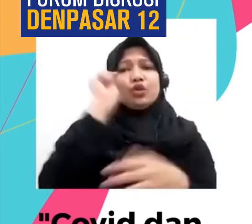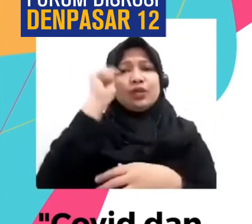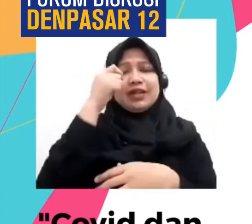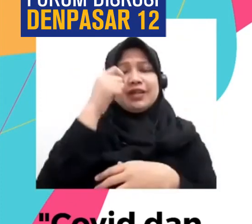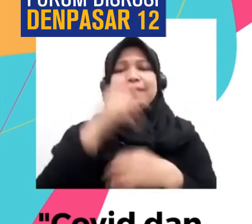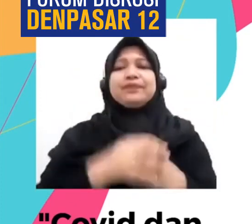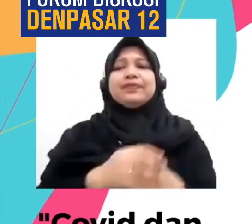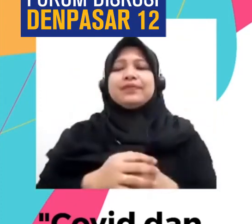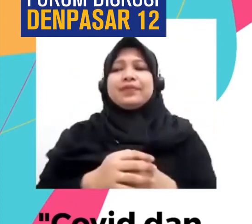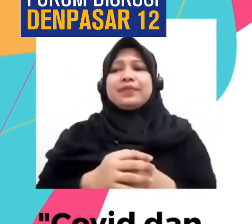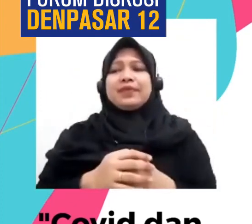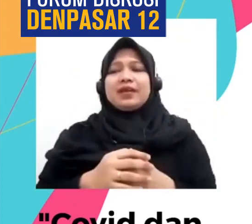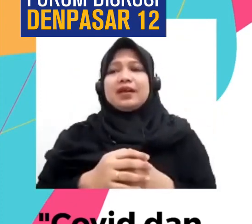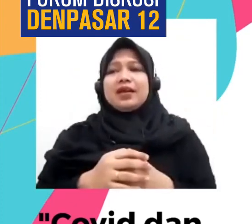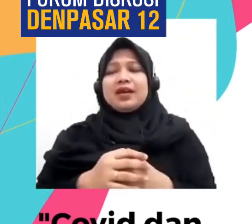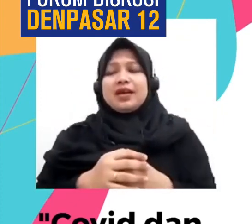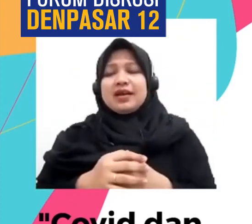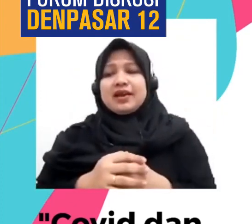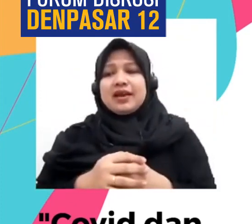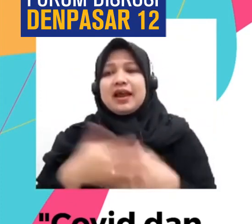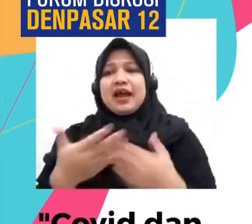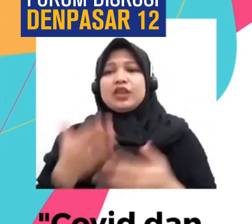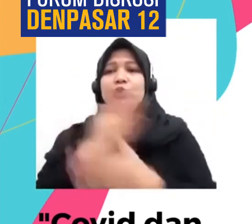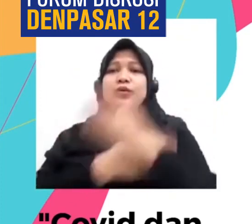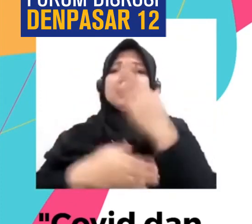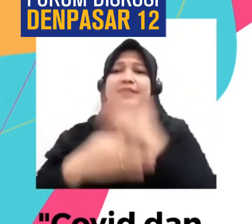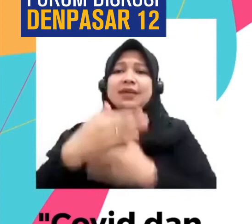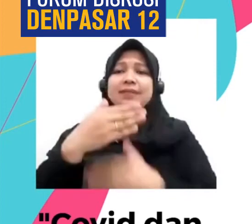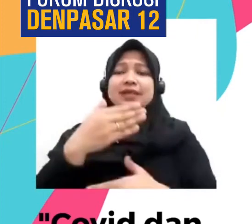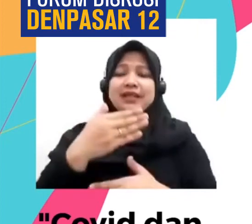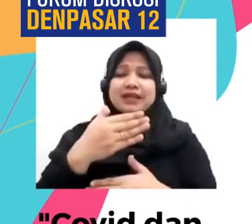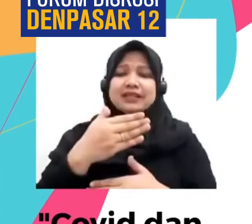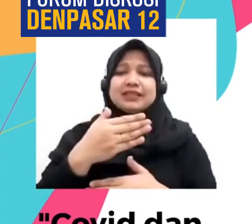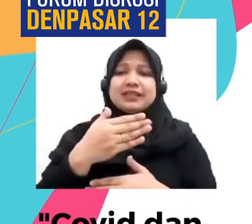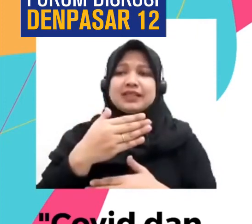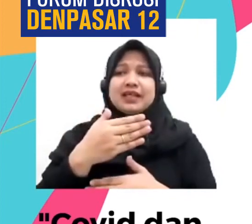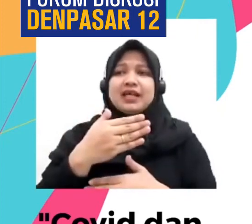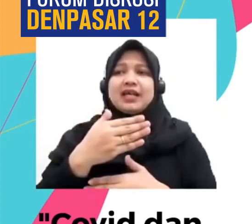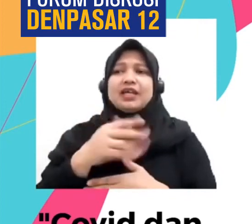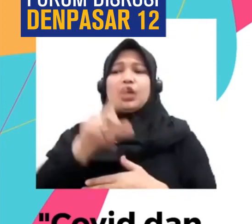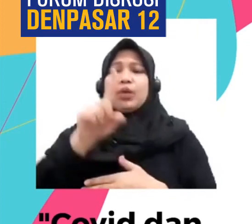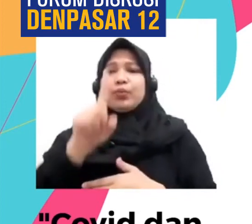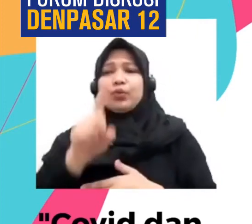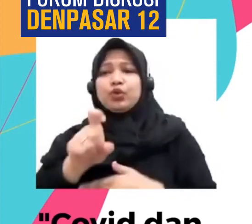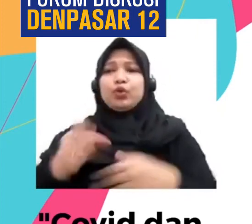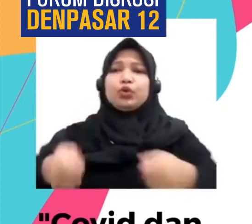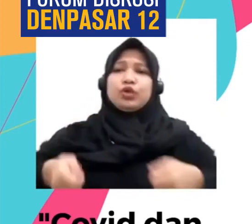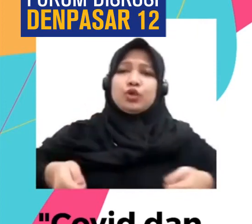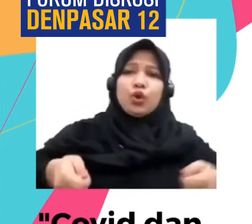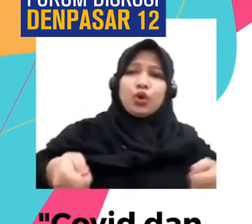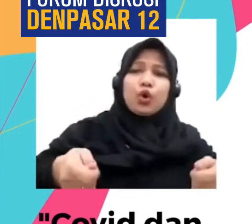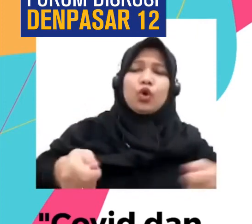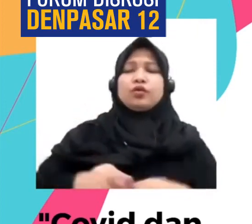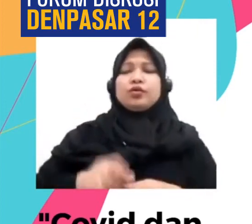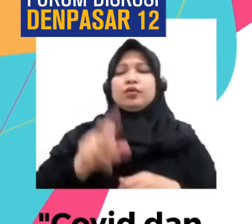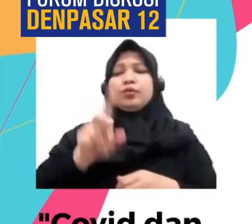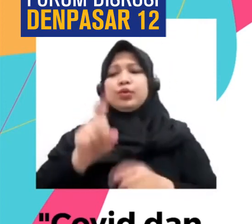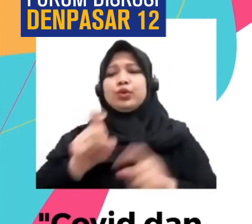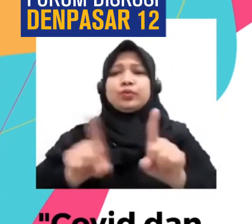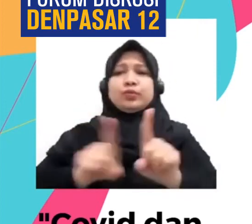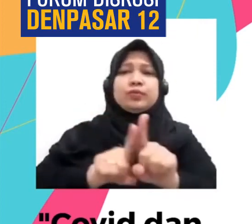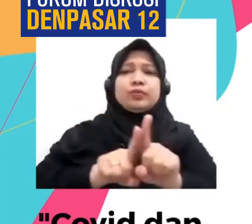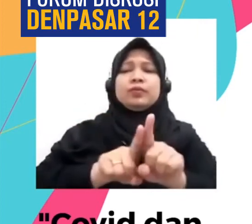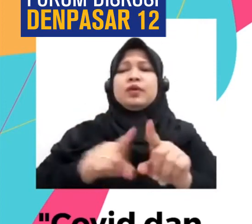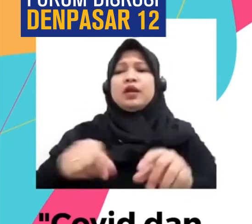Jara Untuk Disabilitas Yang Mesti Yang Mesti Didorong Dengan Kursi Roda Tak Bisa Berjalan